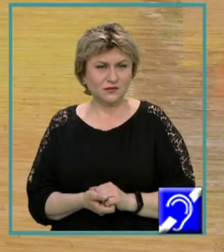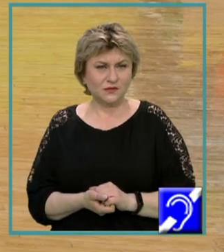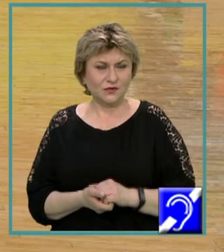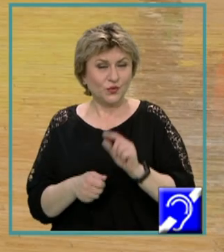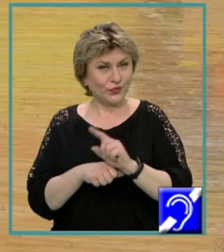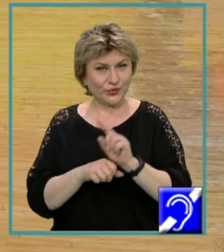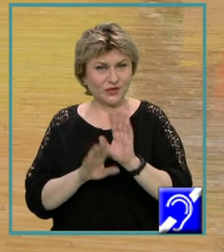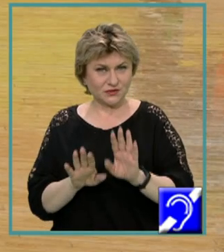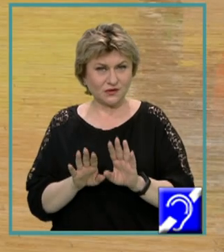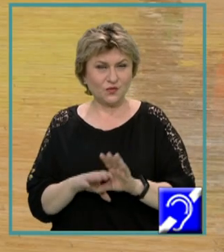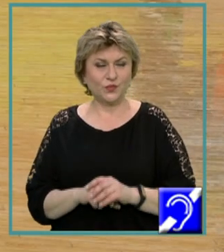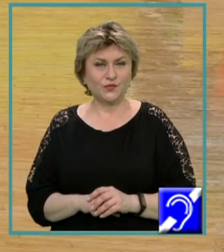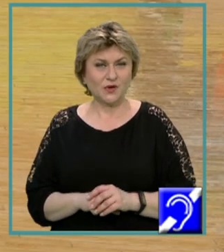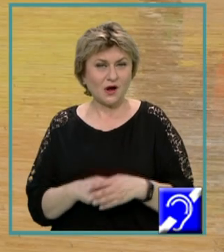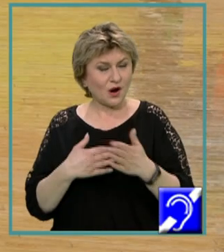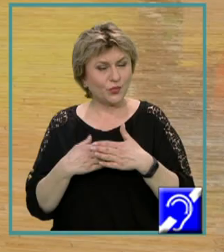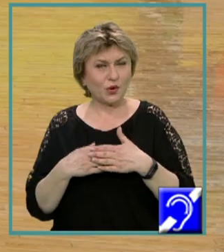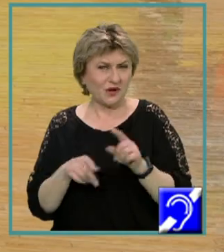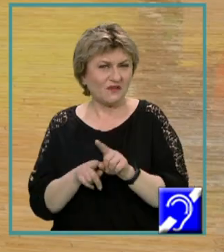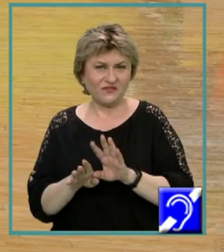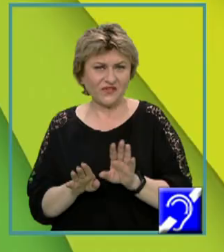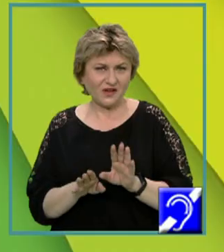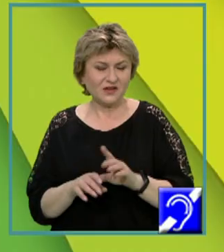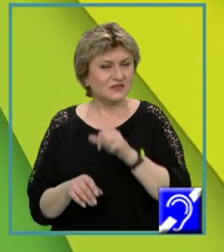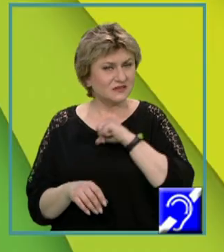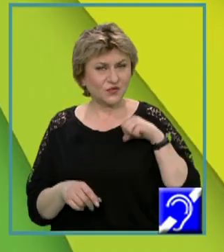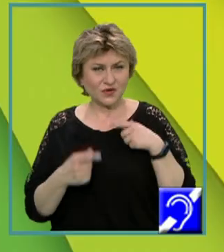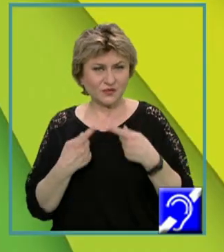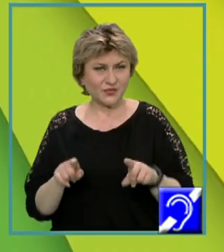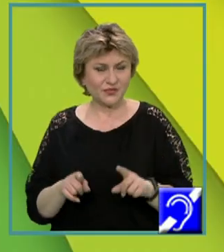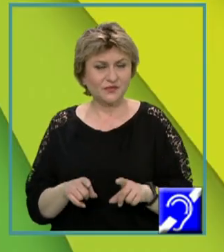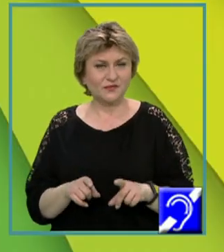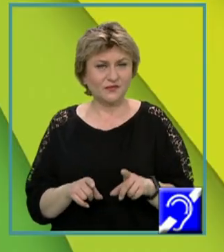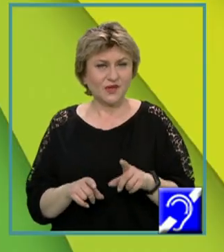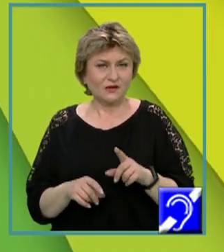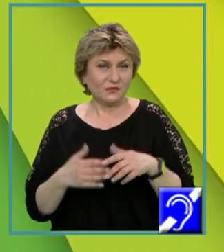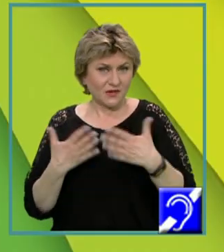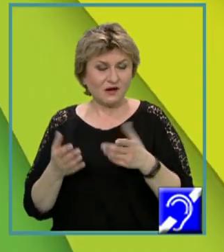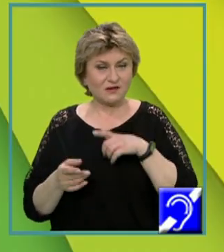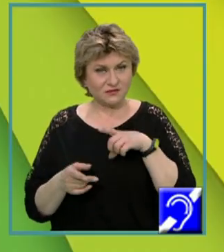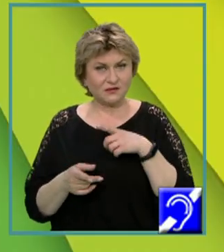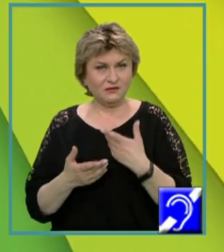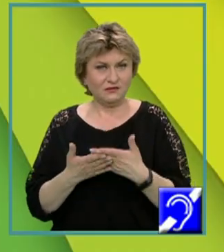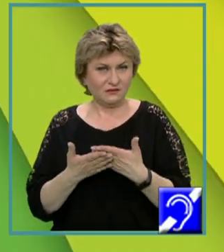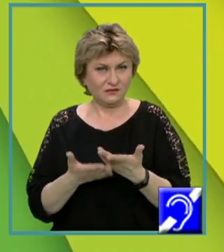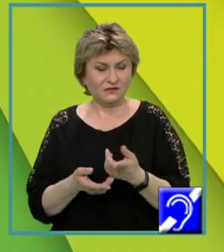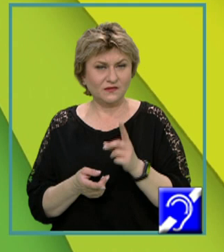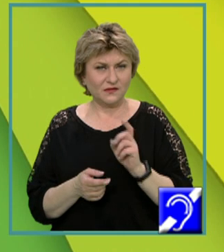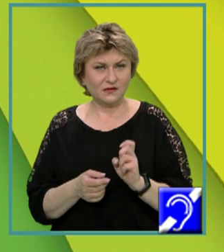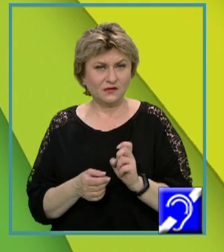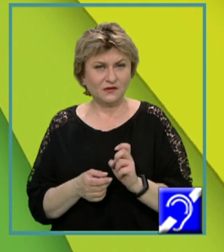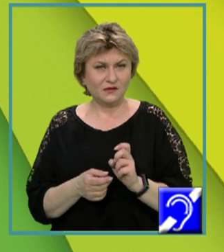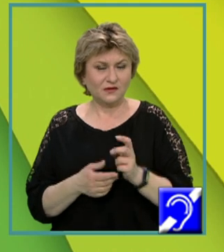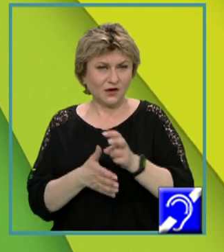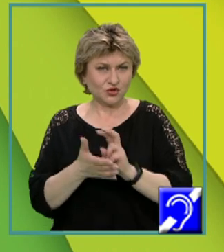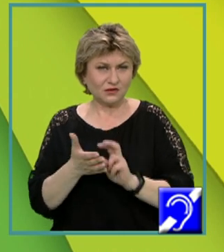lucrurile stau aproape identic, singura diferență semnificativă fiind cea de, cea